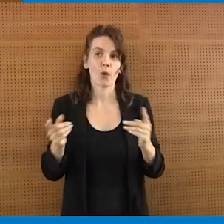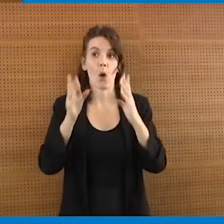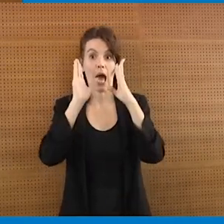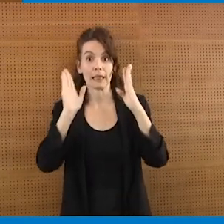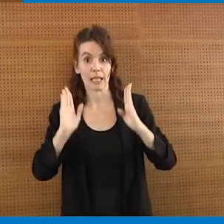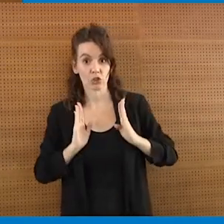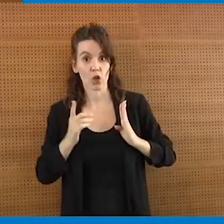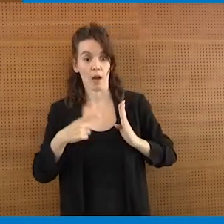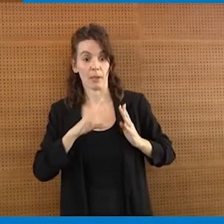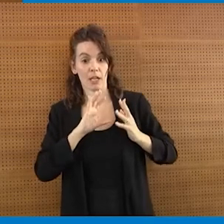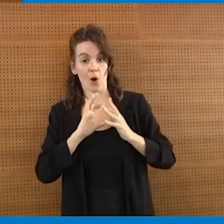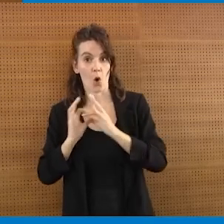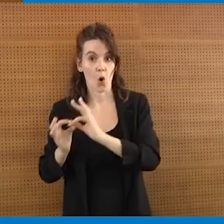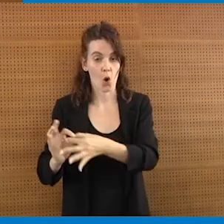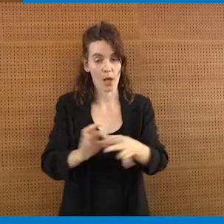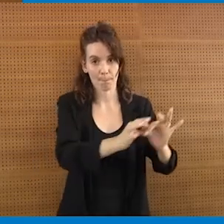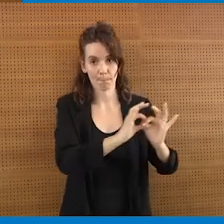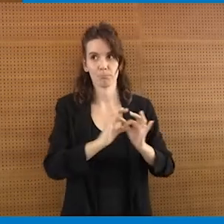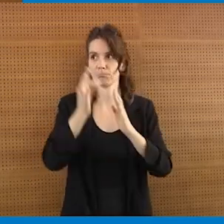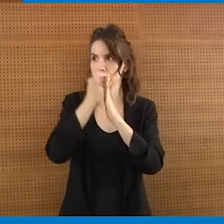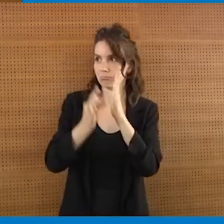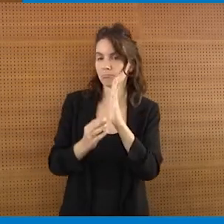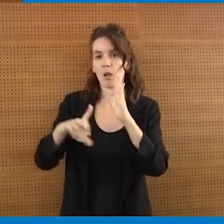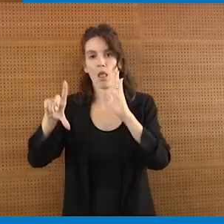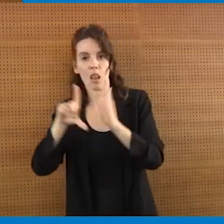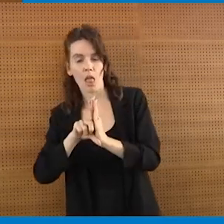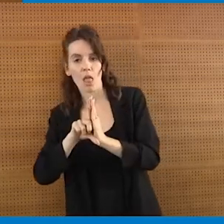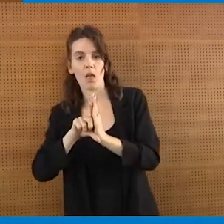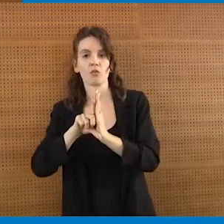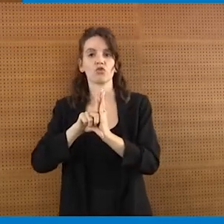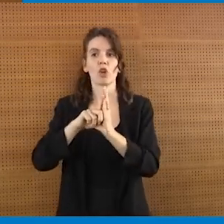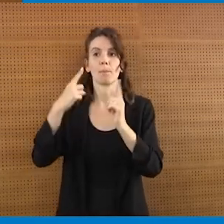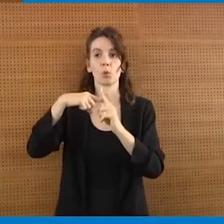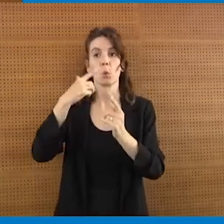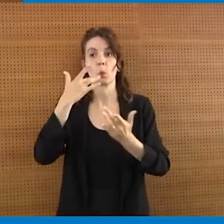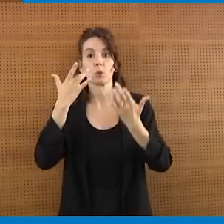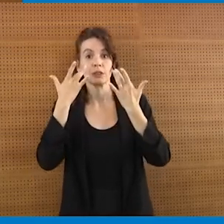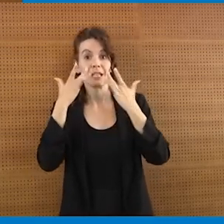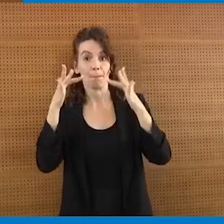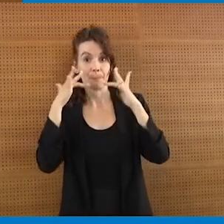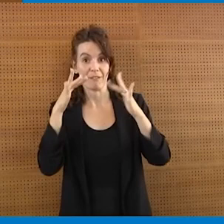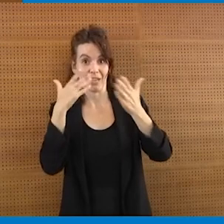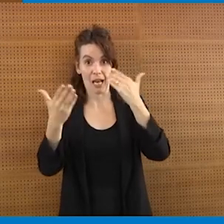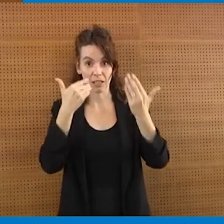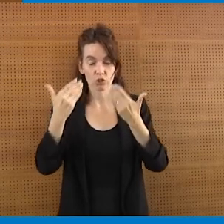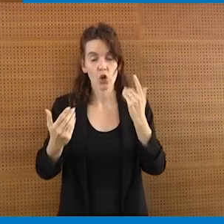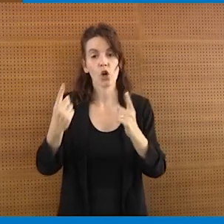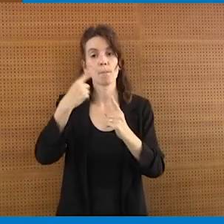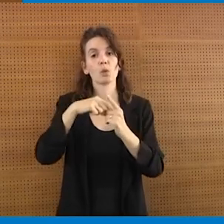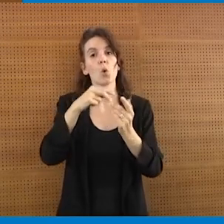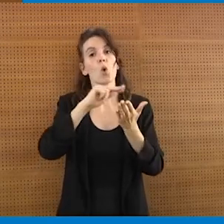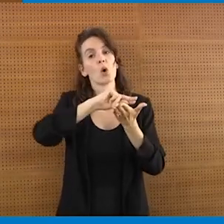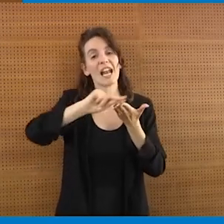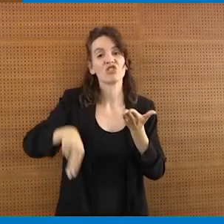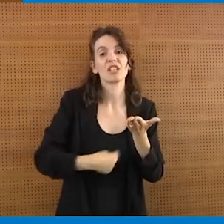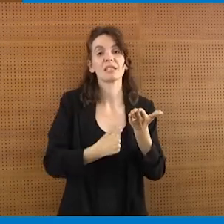vista dell'armonizzazione normativa legislativa, dal punto di vista delle semplificazioni, dal registro e noi in questo caso sottolino